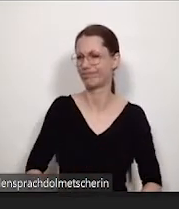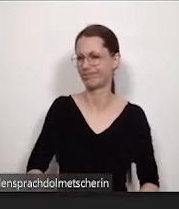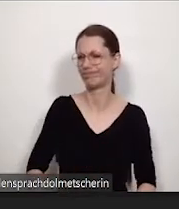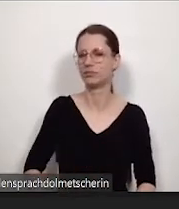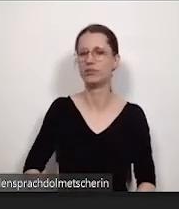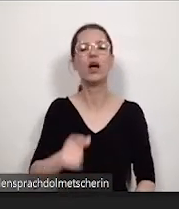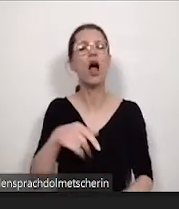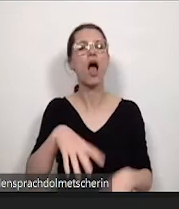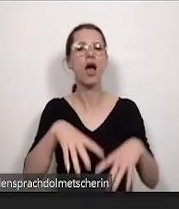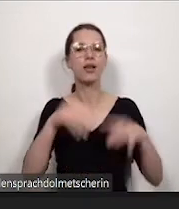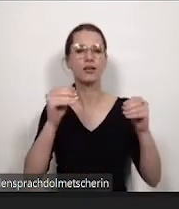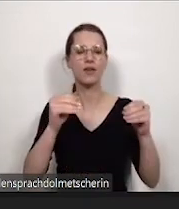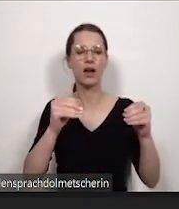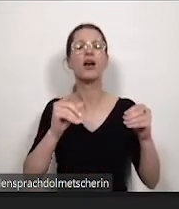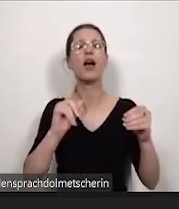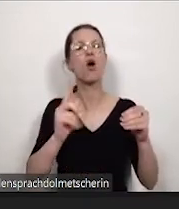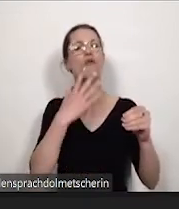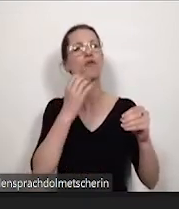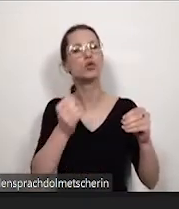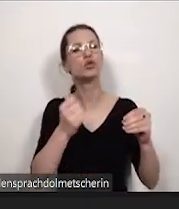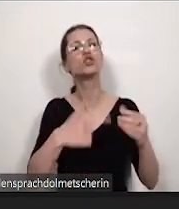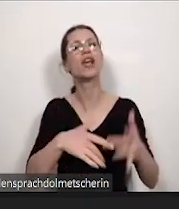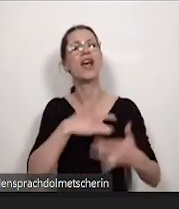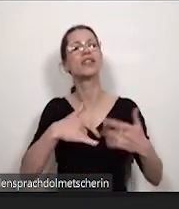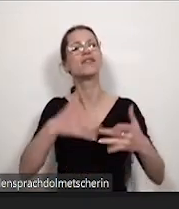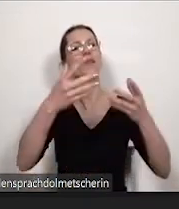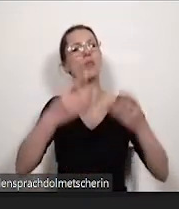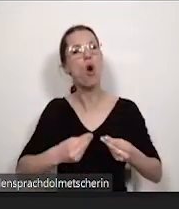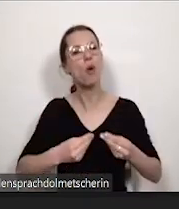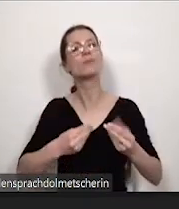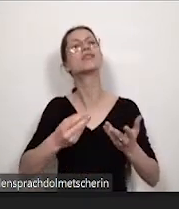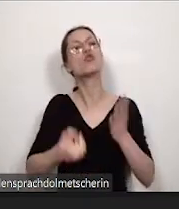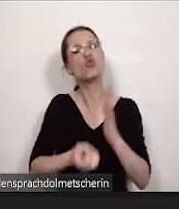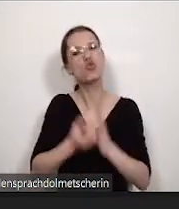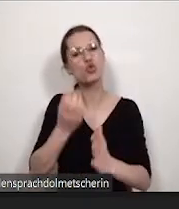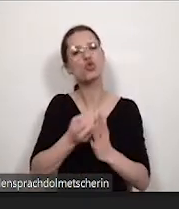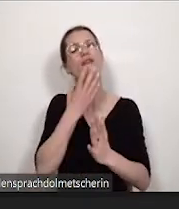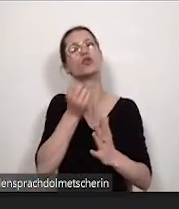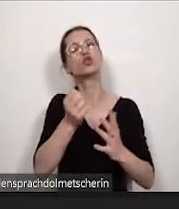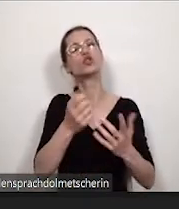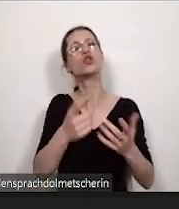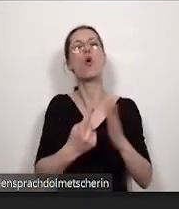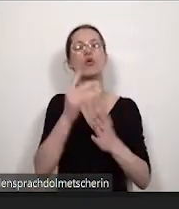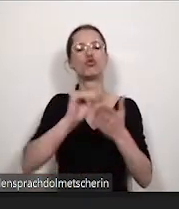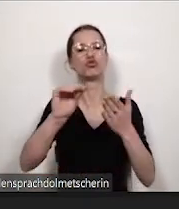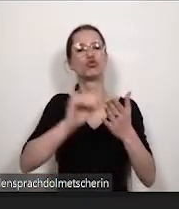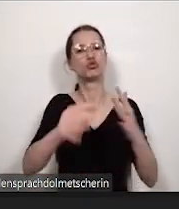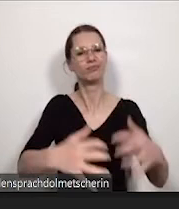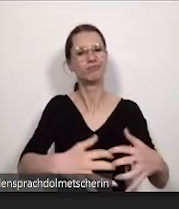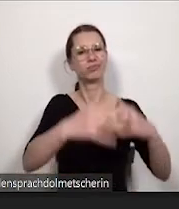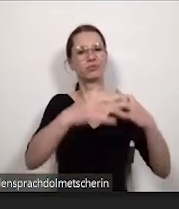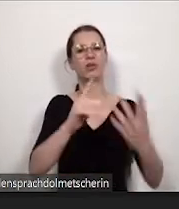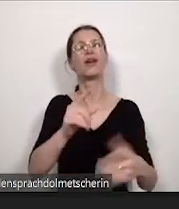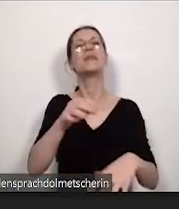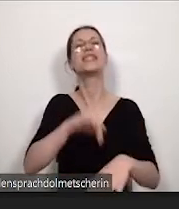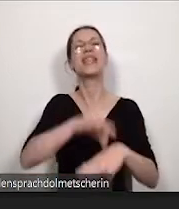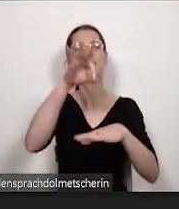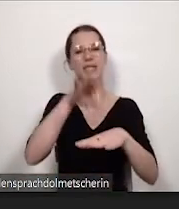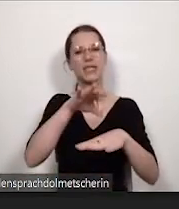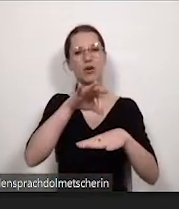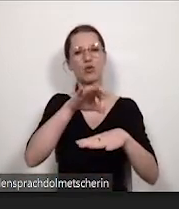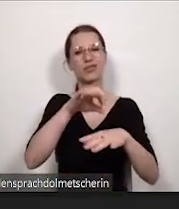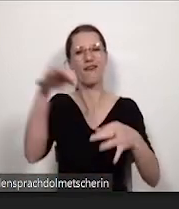Angefangen haben wir dann auch mit dem Wunsch, eine Wirkommenskultur zu etablieren an den Hochschulen mit einer Sensibilisierungsfolie in